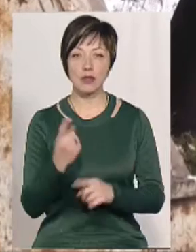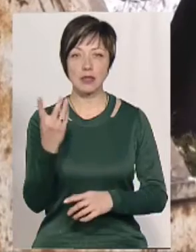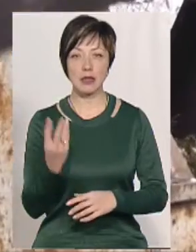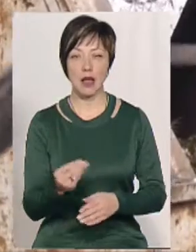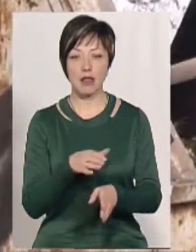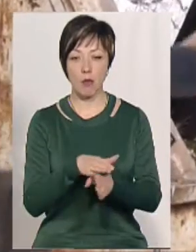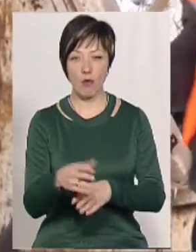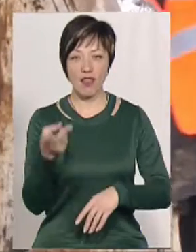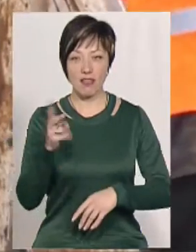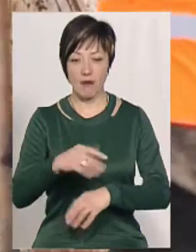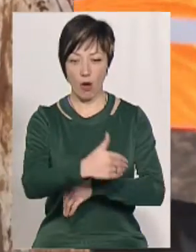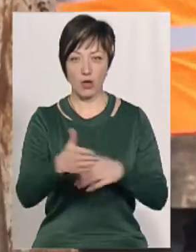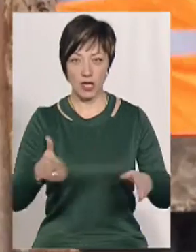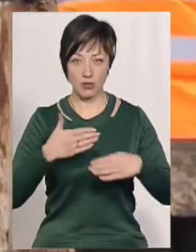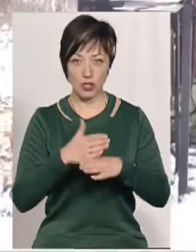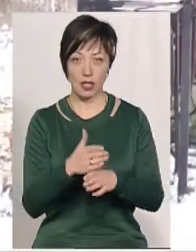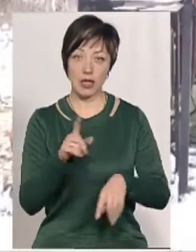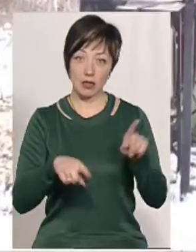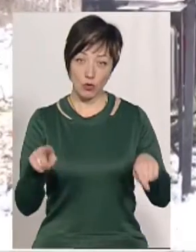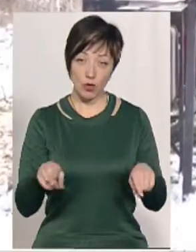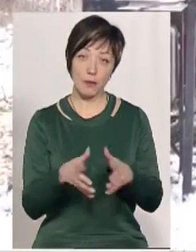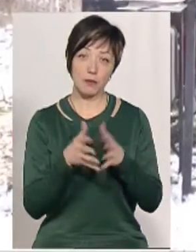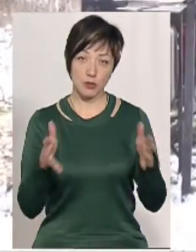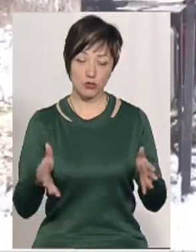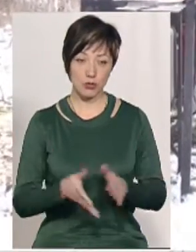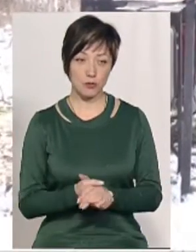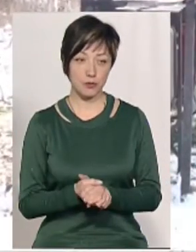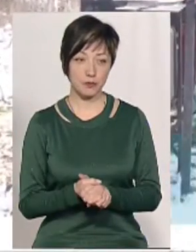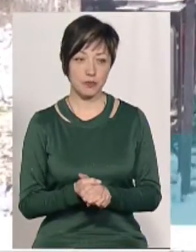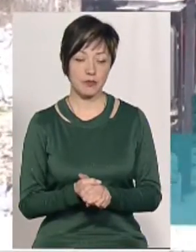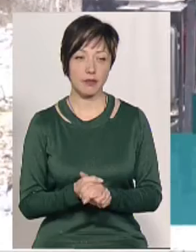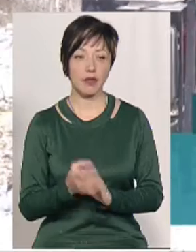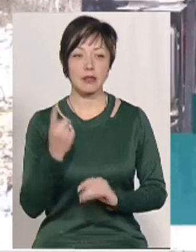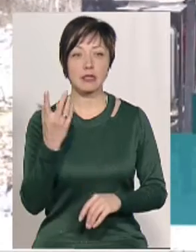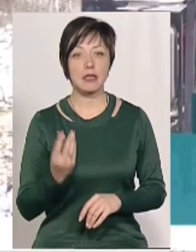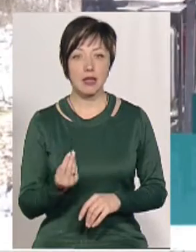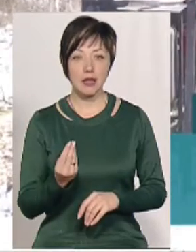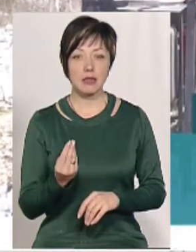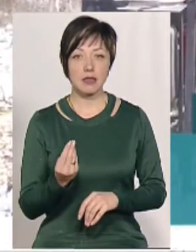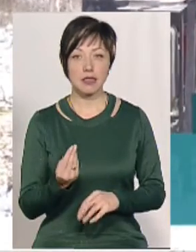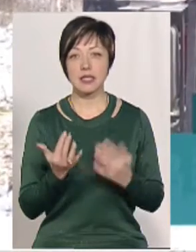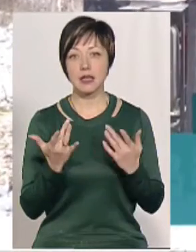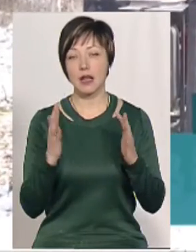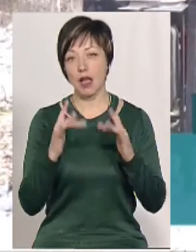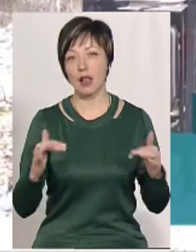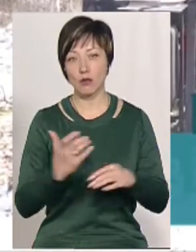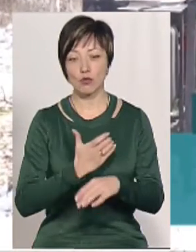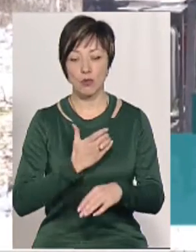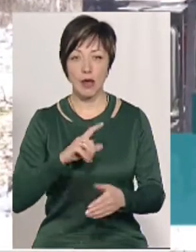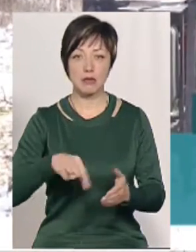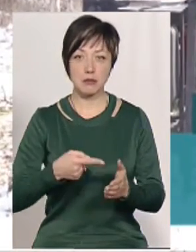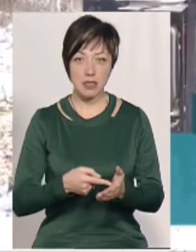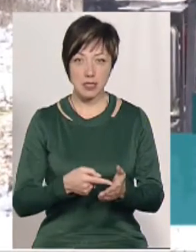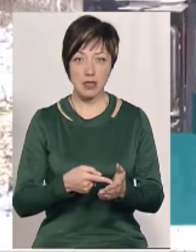наповнюють два таких контейнери, іноді більше. За день, як вам сказати, скільки ялинок поступає з міста,